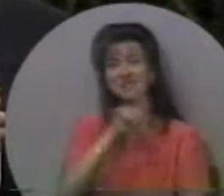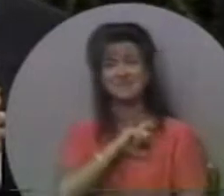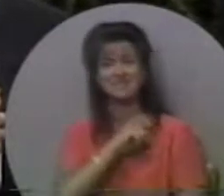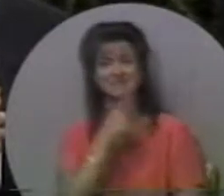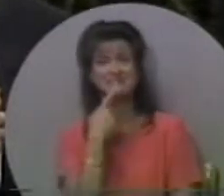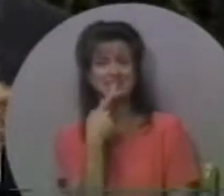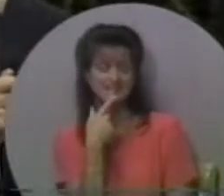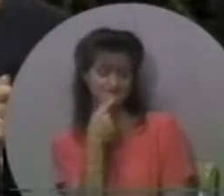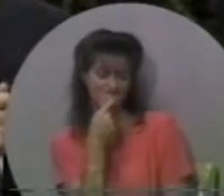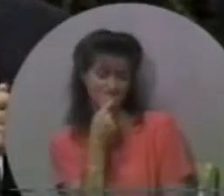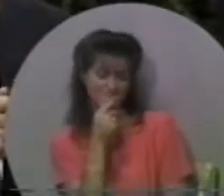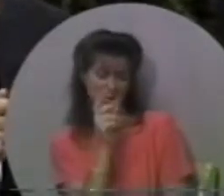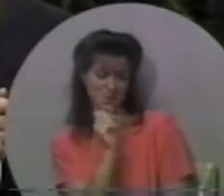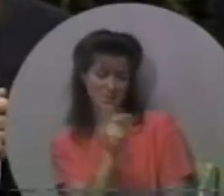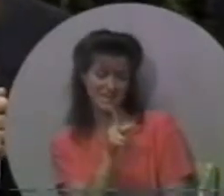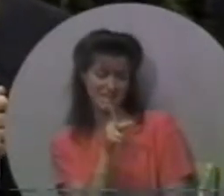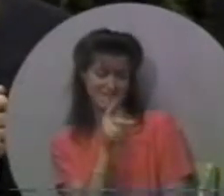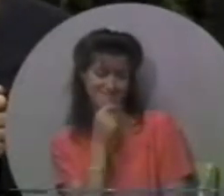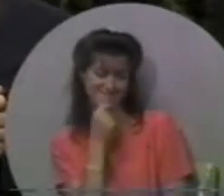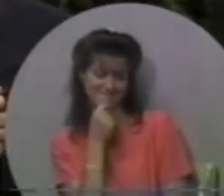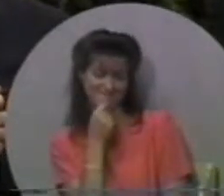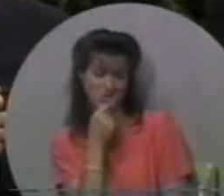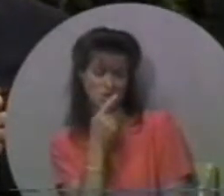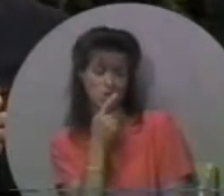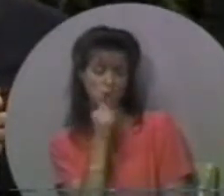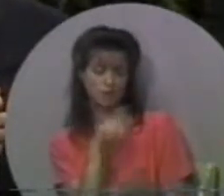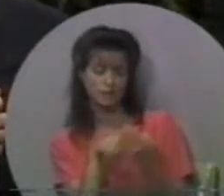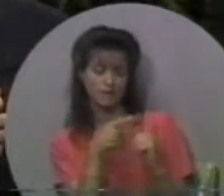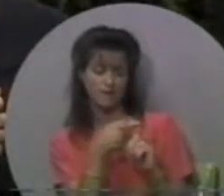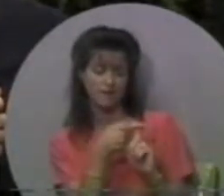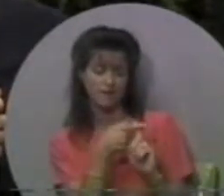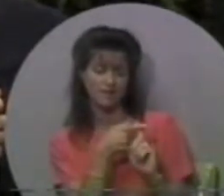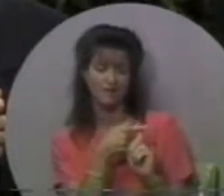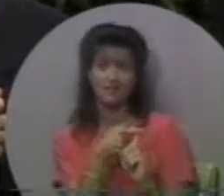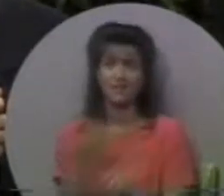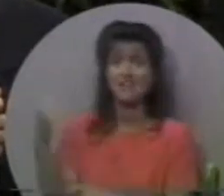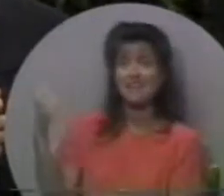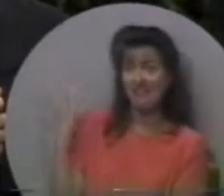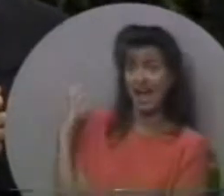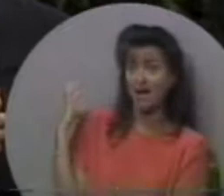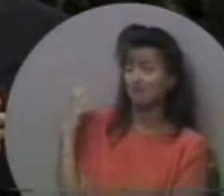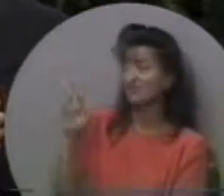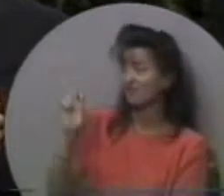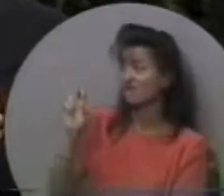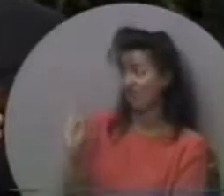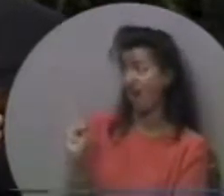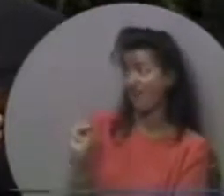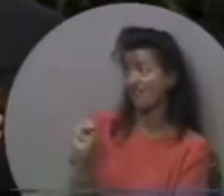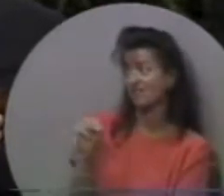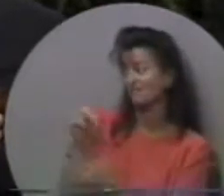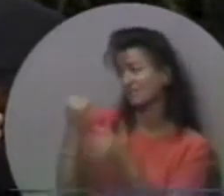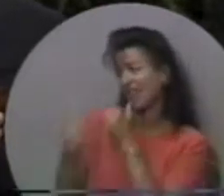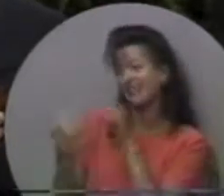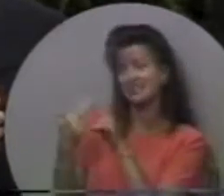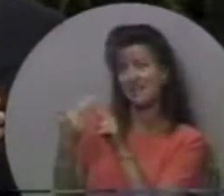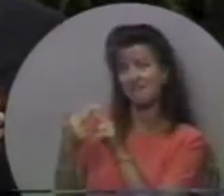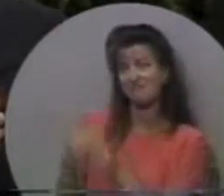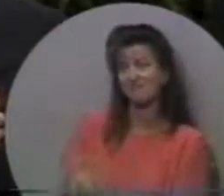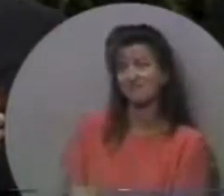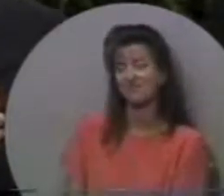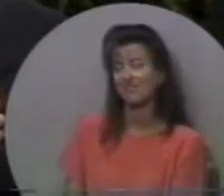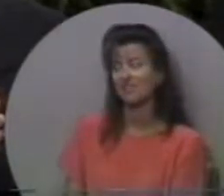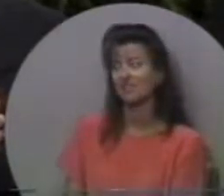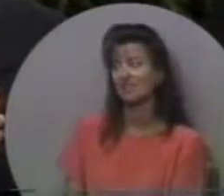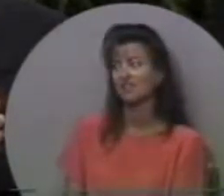І я сказав, добре, має знайомих? Я сказав, капітан Рон Патрин. І